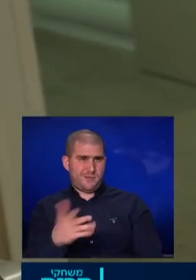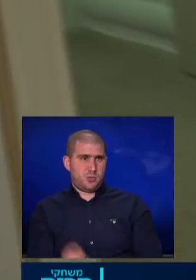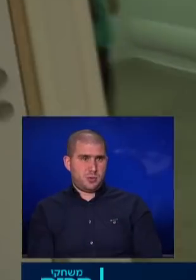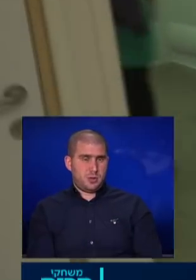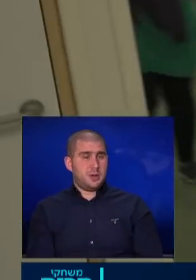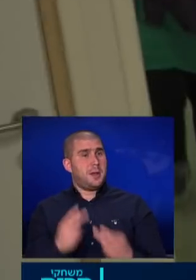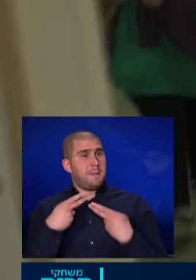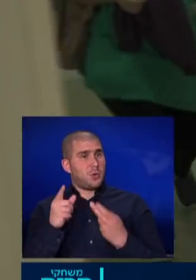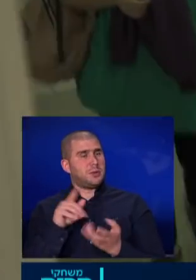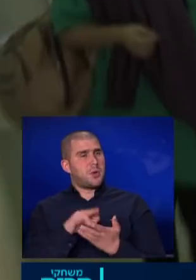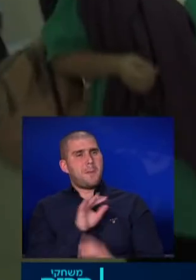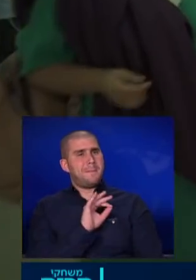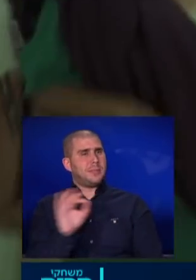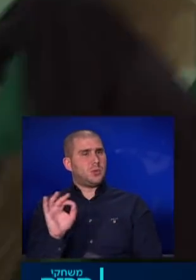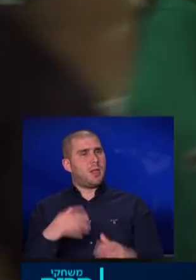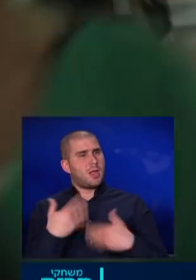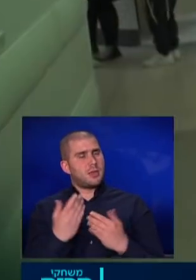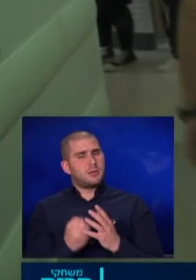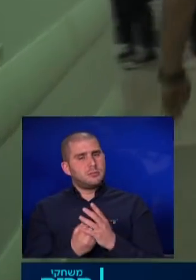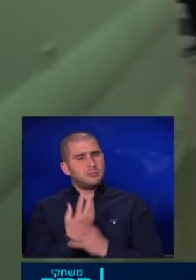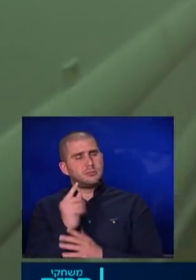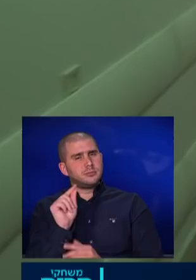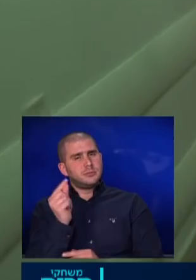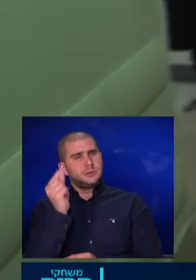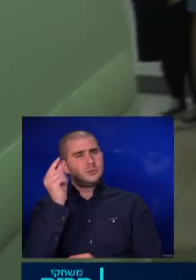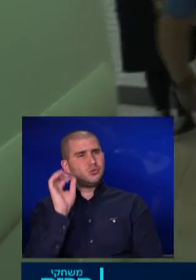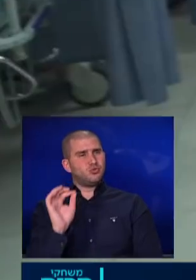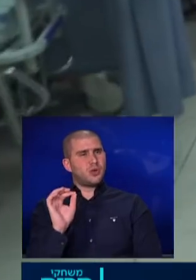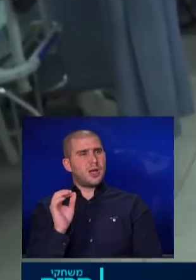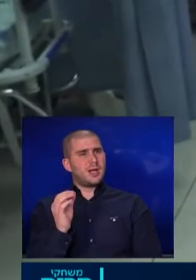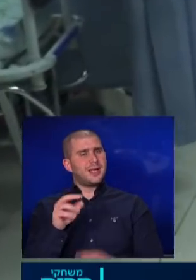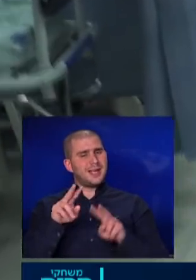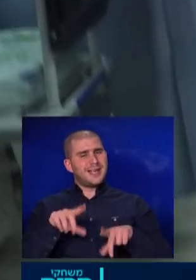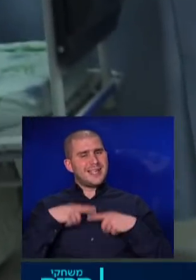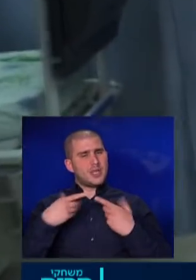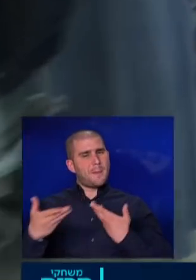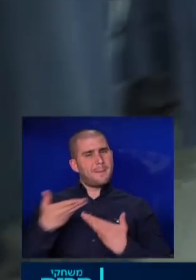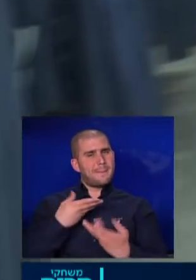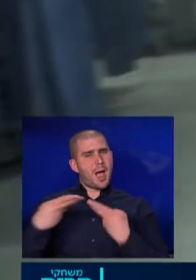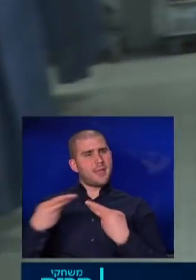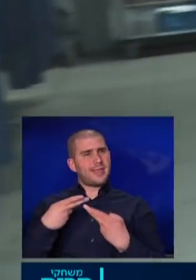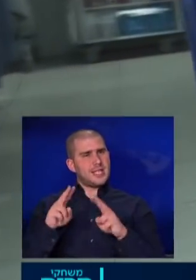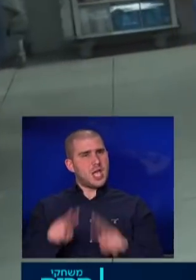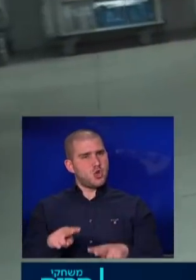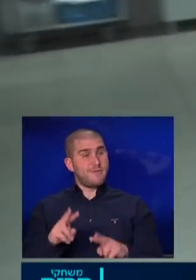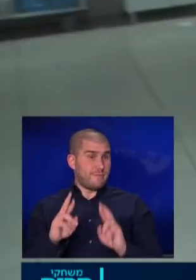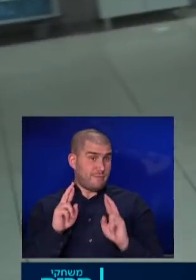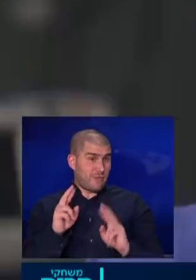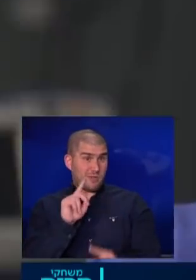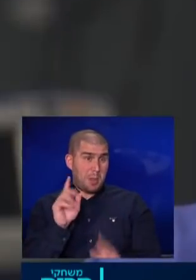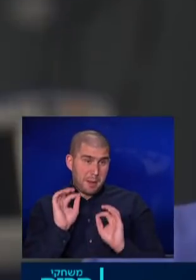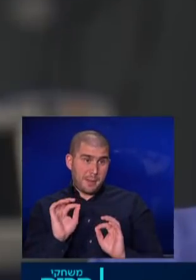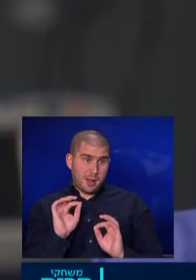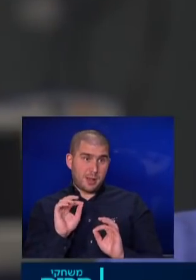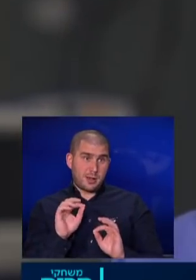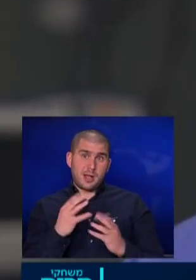בית חולים זה מקום מצוין לתת מעין ניצני הקיום הדדי והתקווה אולי